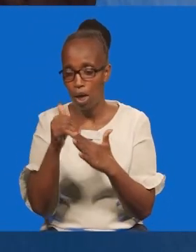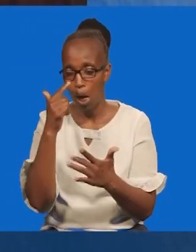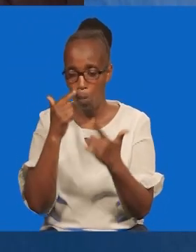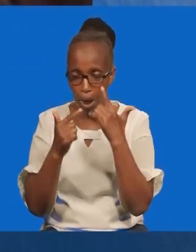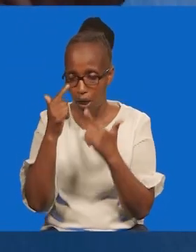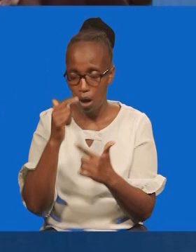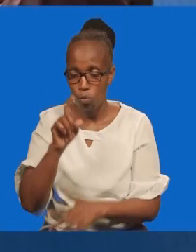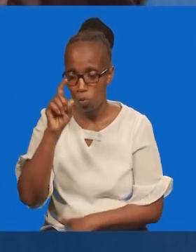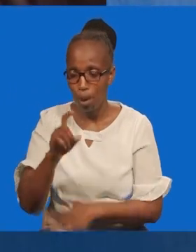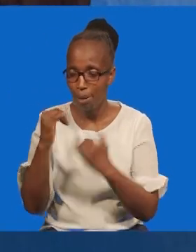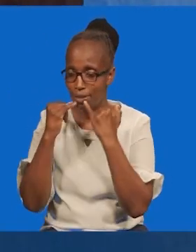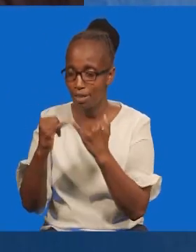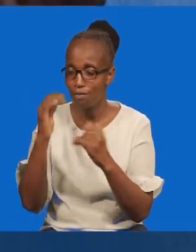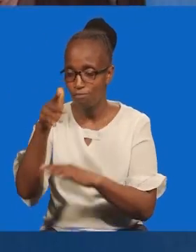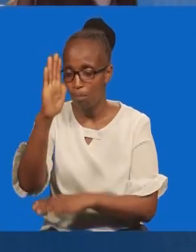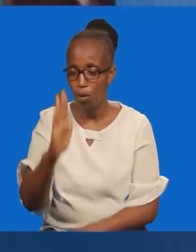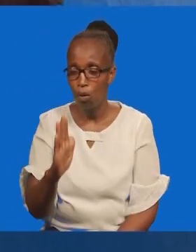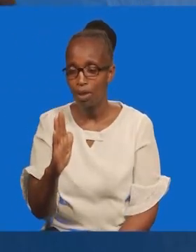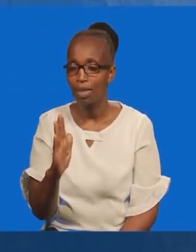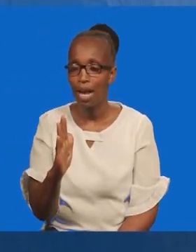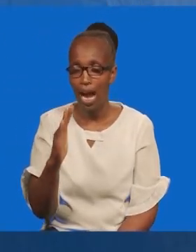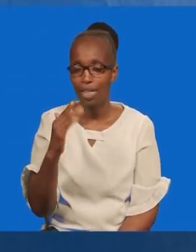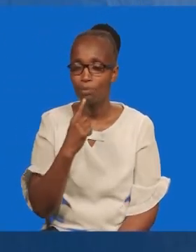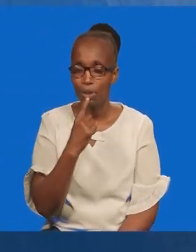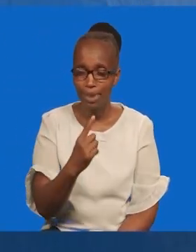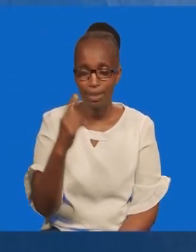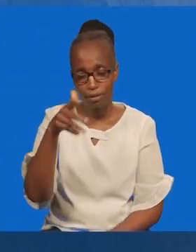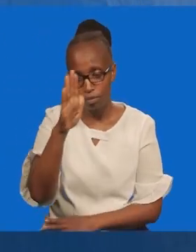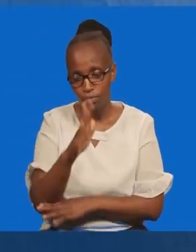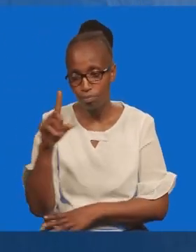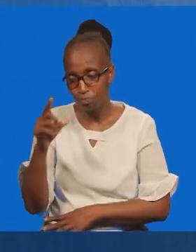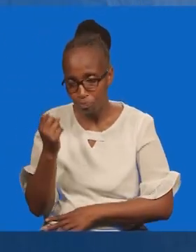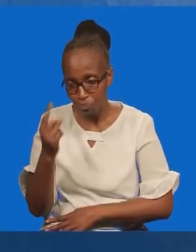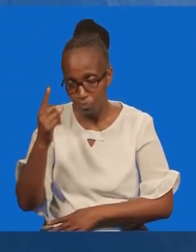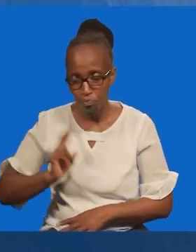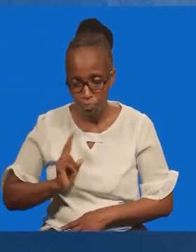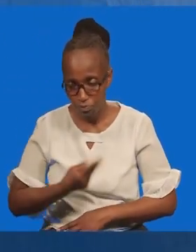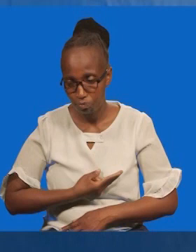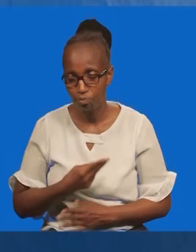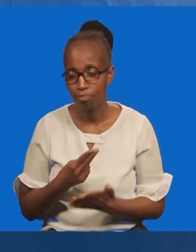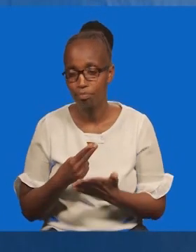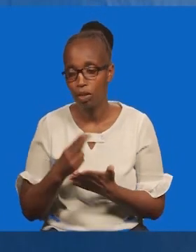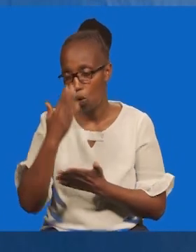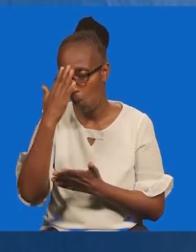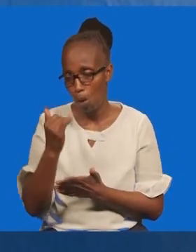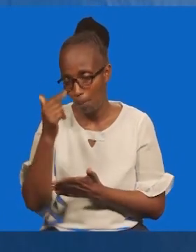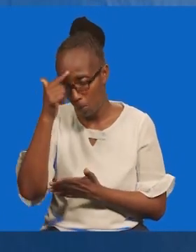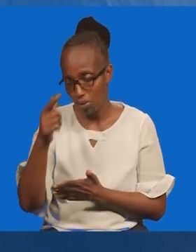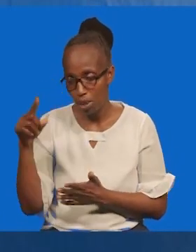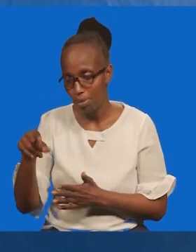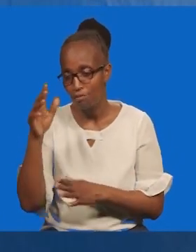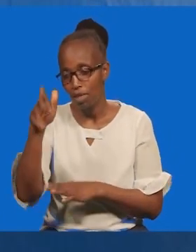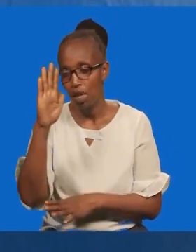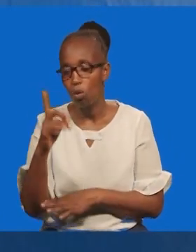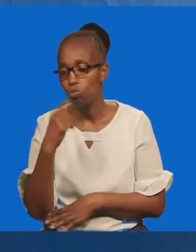Katika shida zetu. Tumuambia mungu. Na tumuambia hebuwana. Unatujua na unatuelewa zaidi. Sababu ye ni mungu.